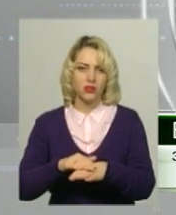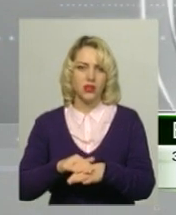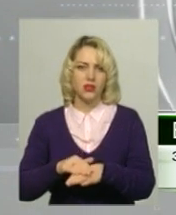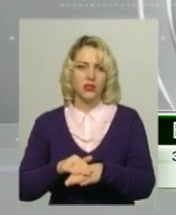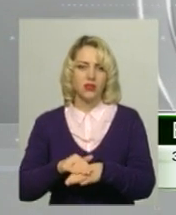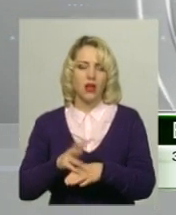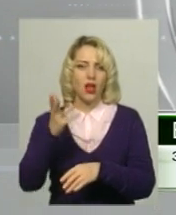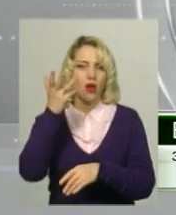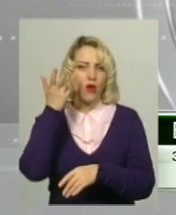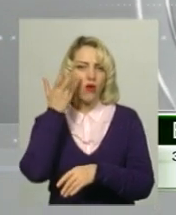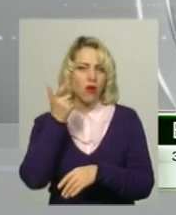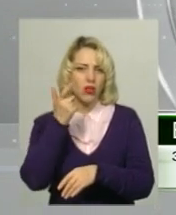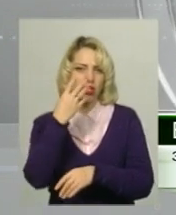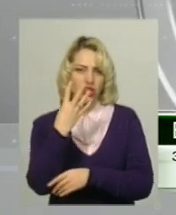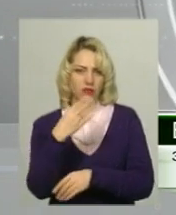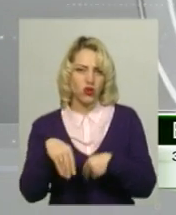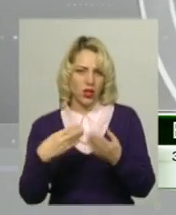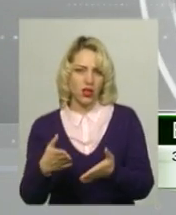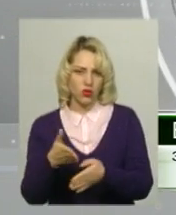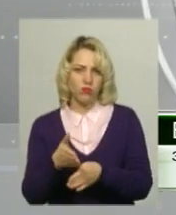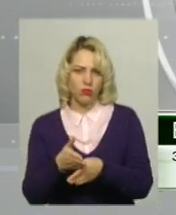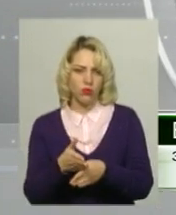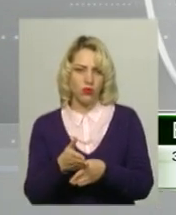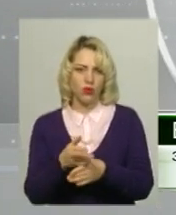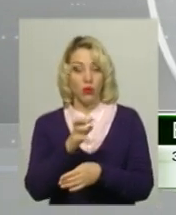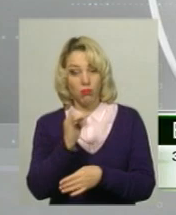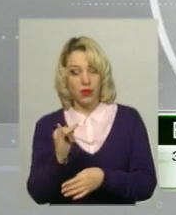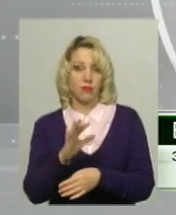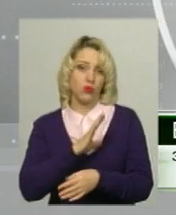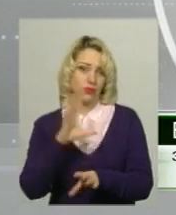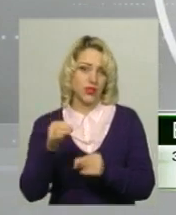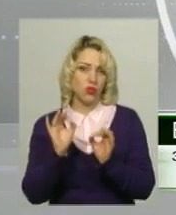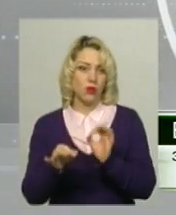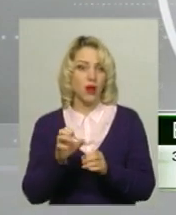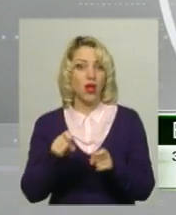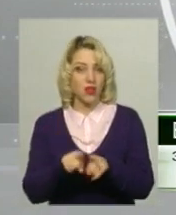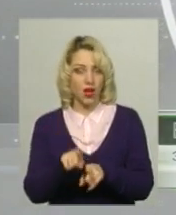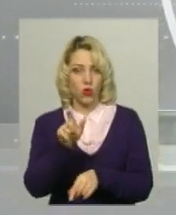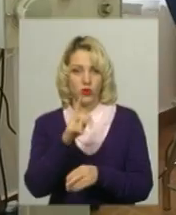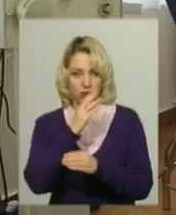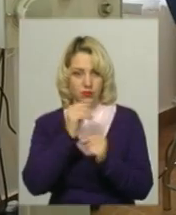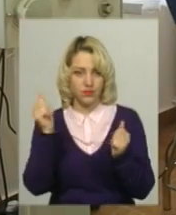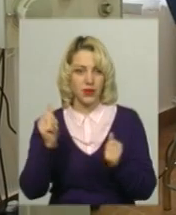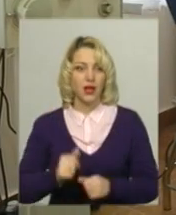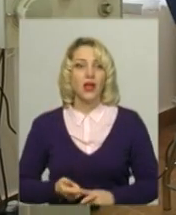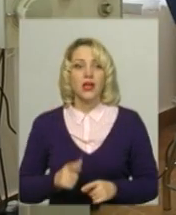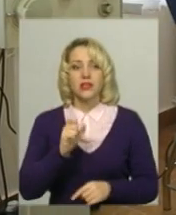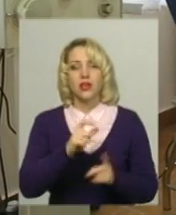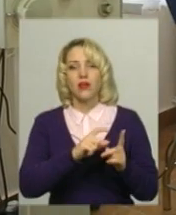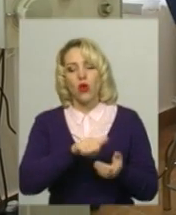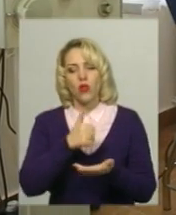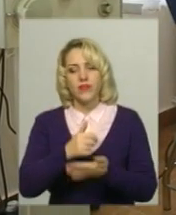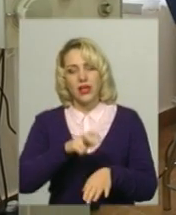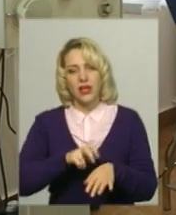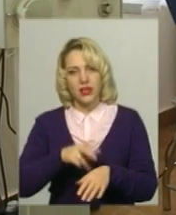Якби вчасно надали допомогу, тоді було б все нормально, а так людини не стало. Головний лікар Хмельницької